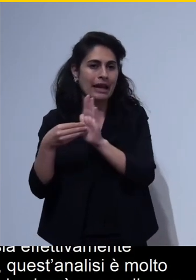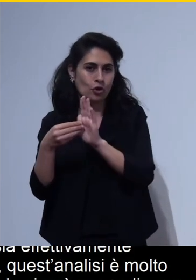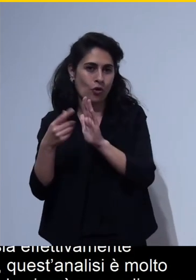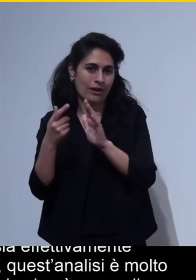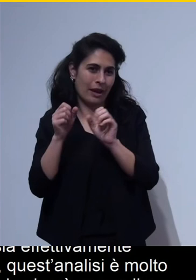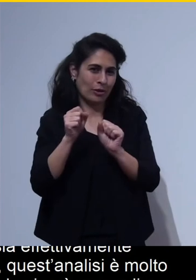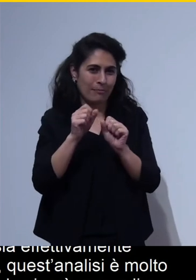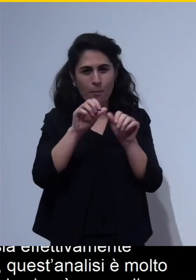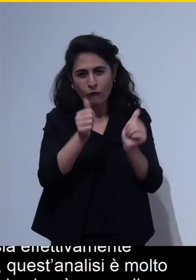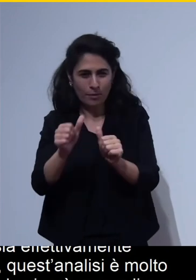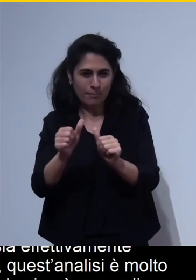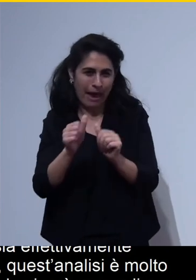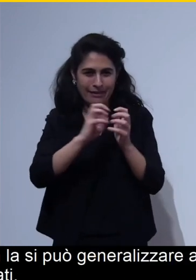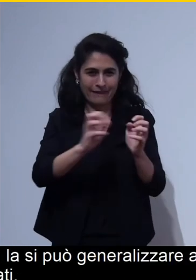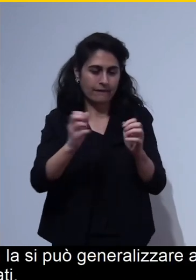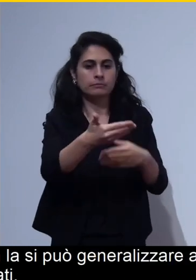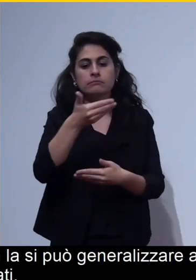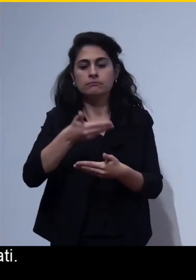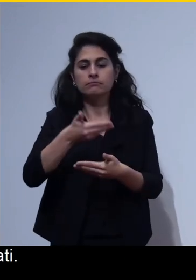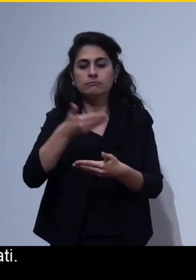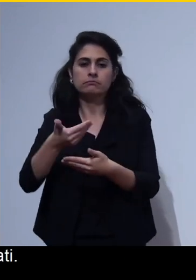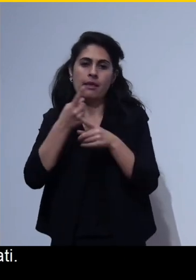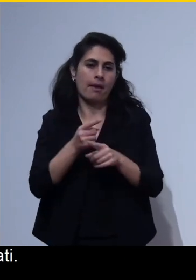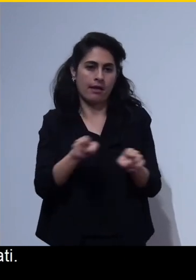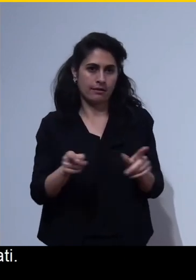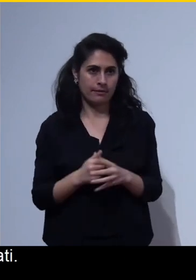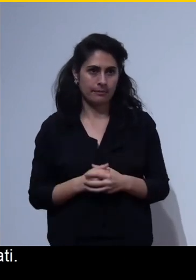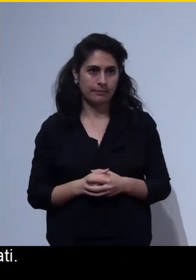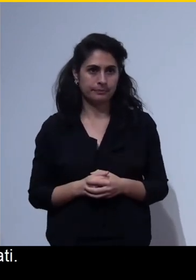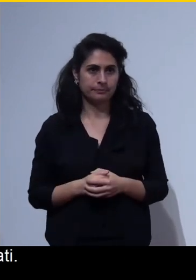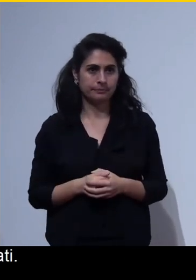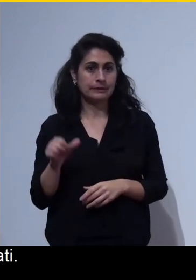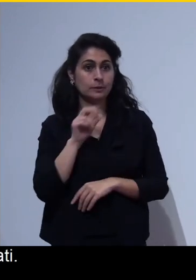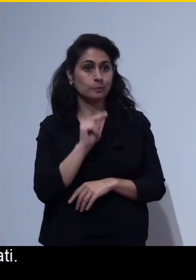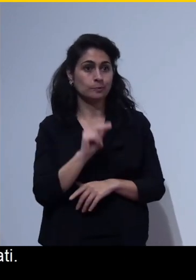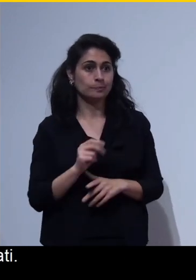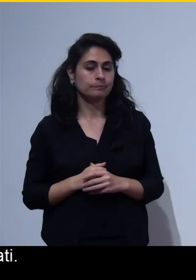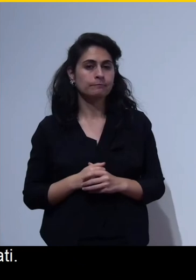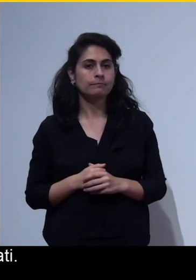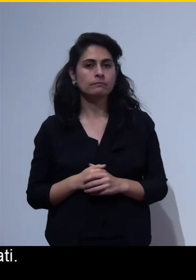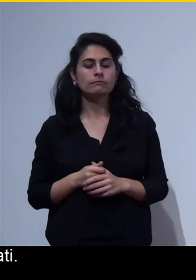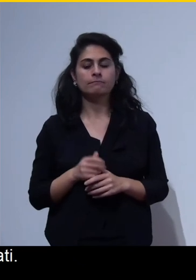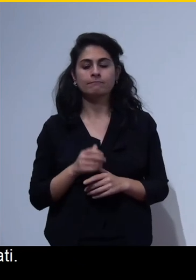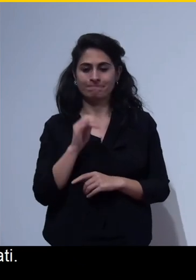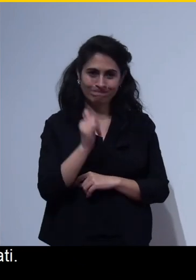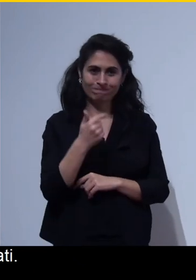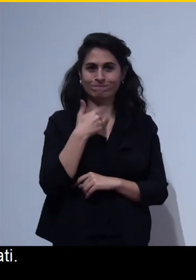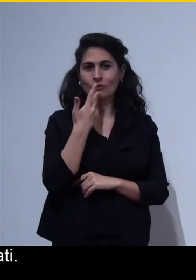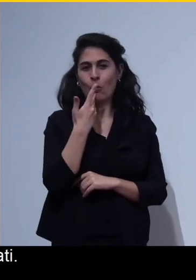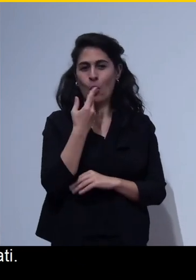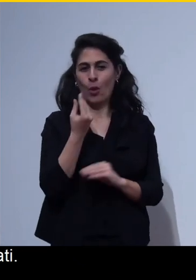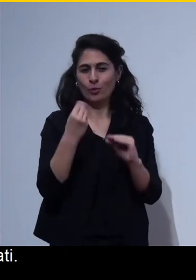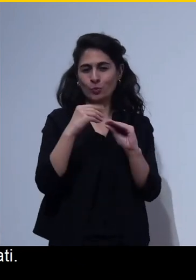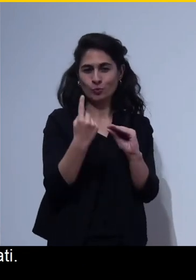Sì, aggiungo giusto una nota su rispetto a una cosa che potrebbe essere